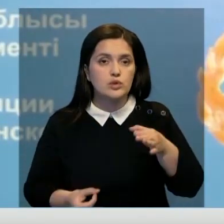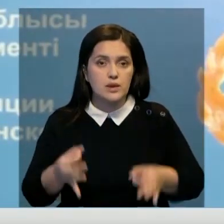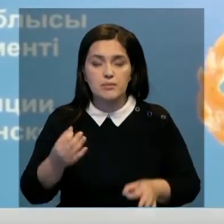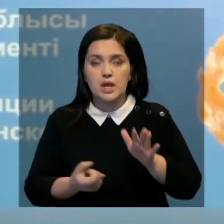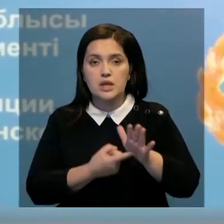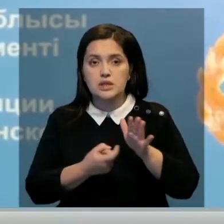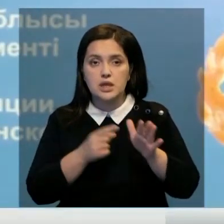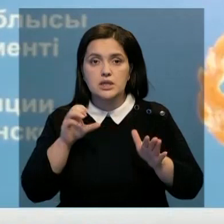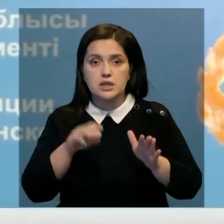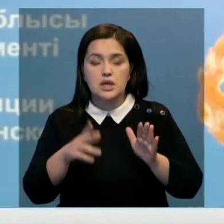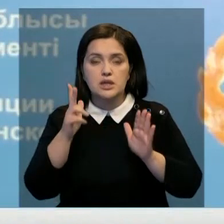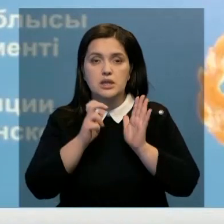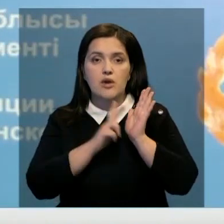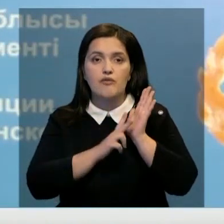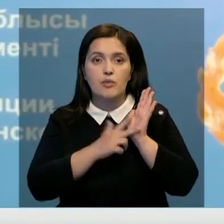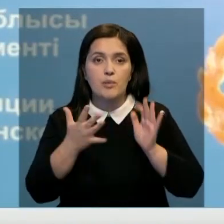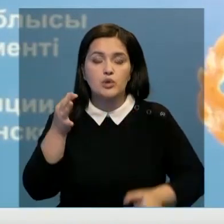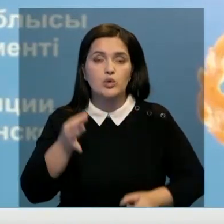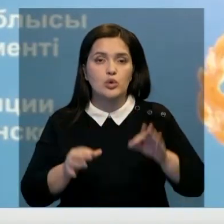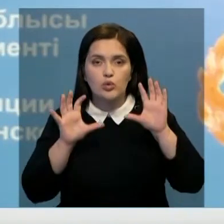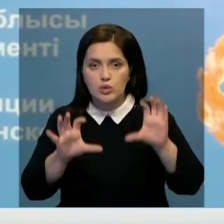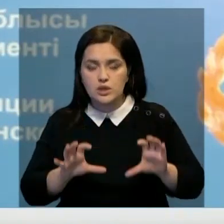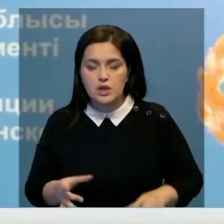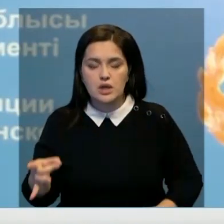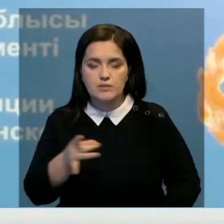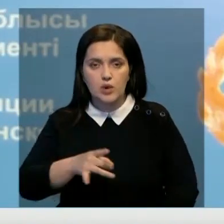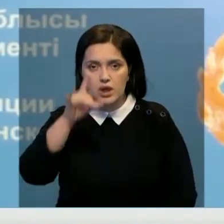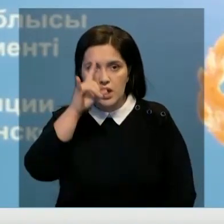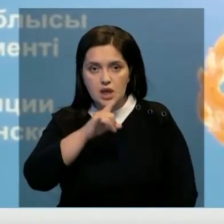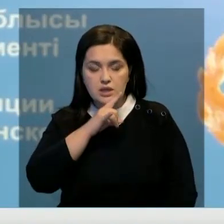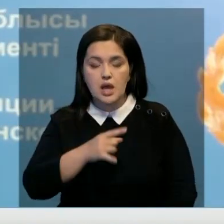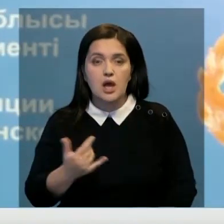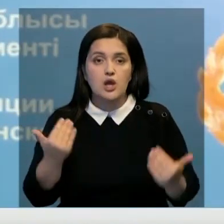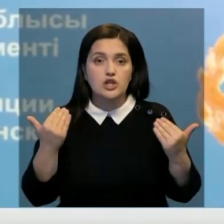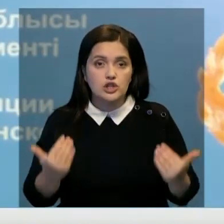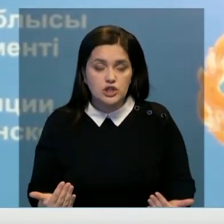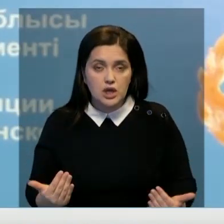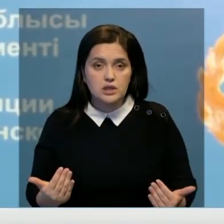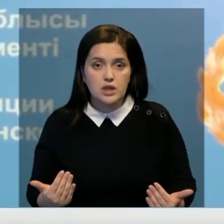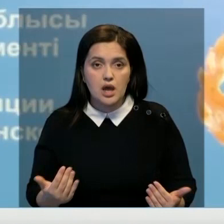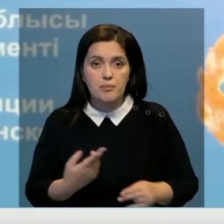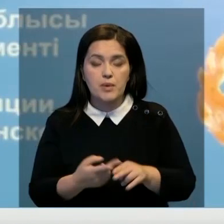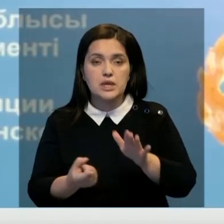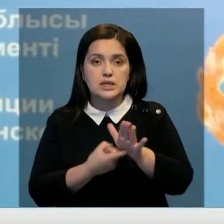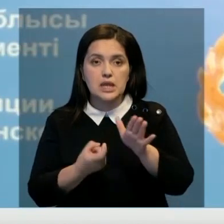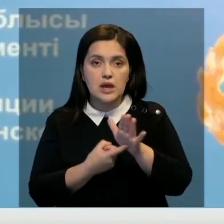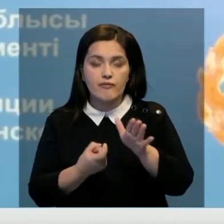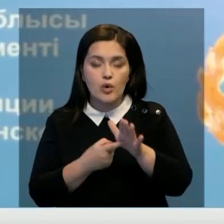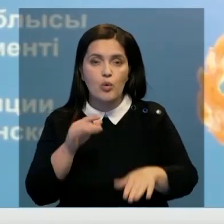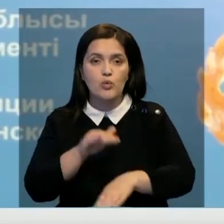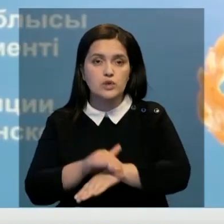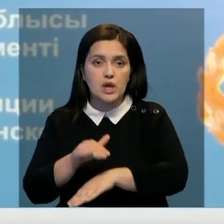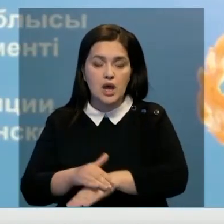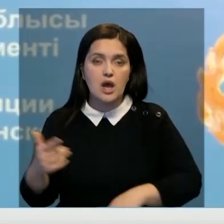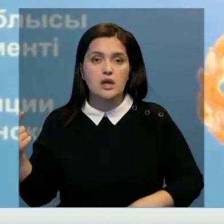по статье 385 Уголовного кодекса Республики Казахстан. В настоящее время проводятся следственные действия. Устанавливаются